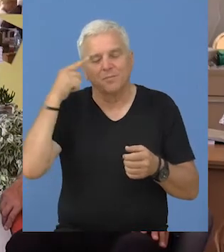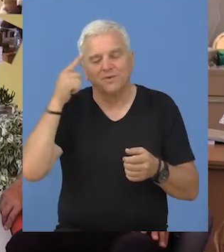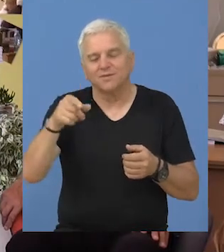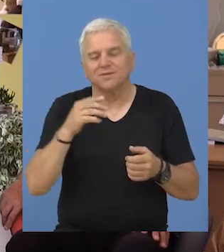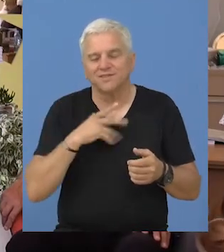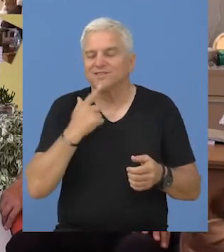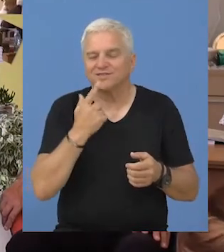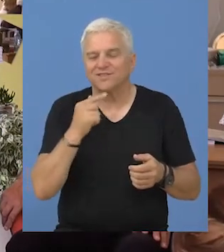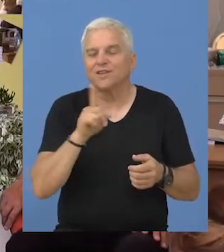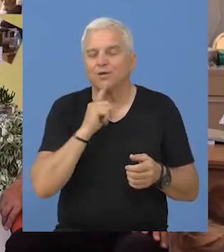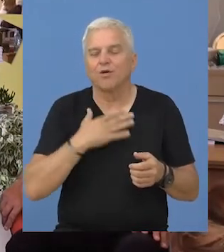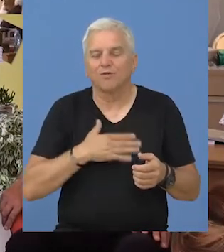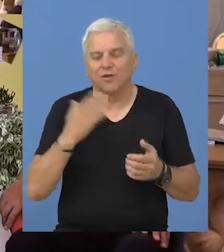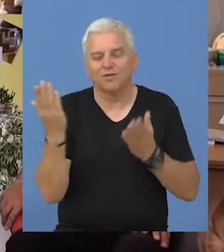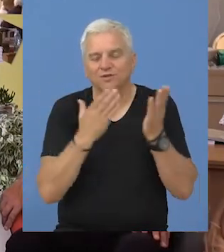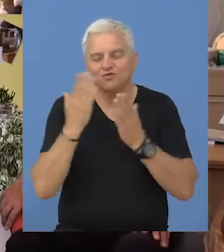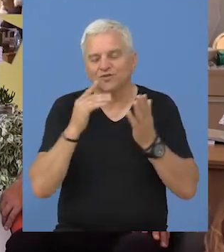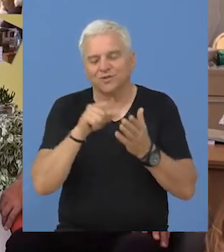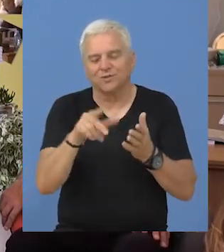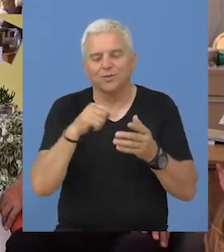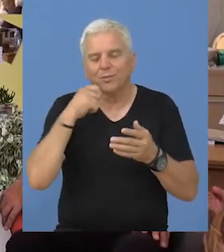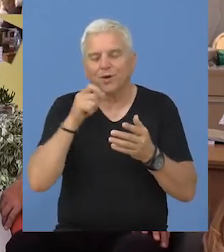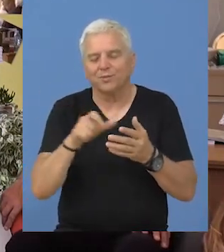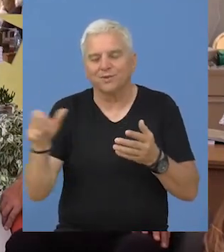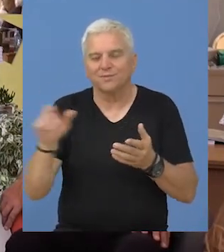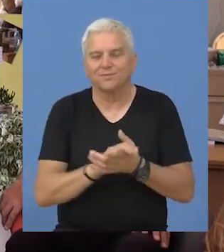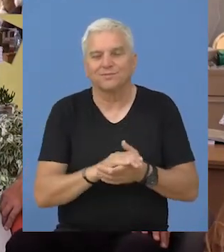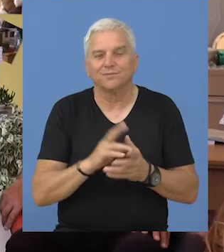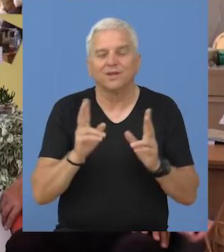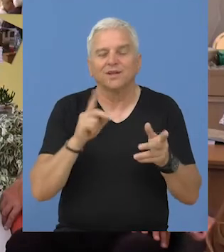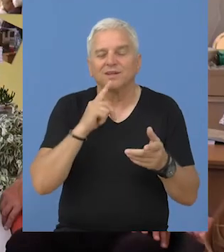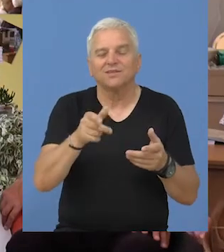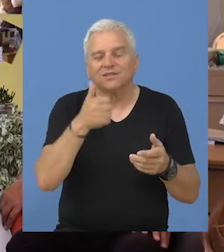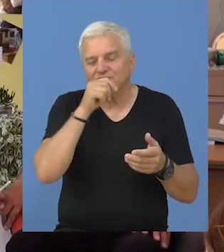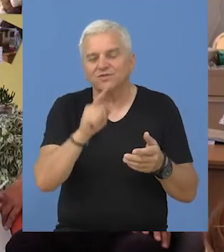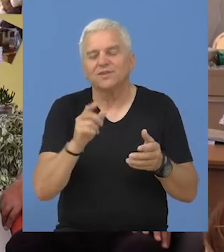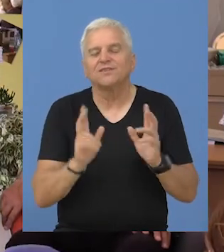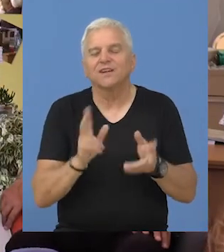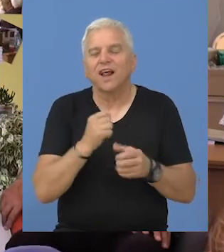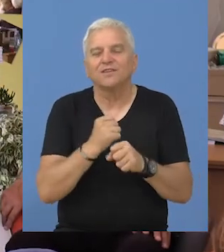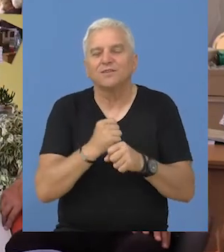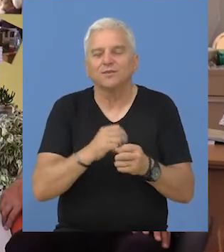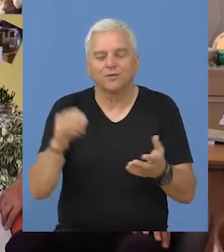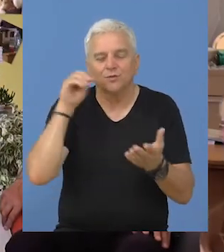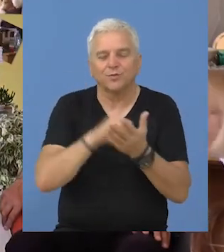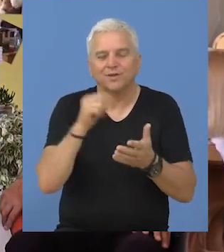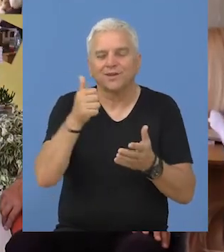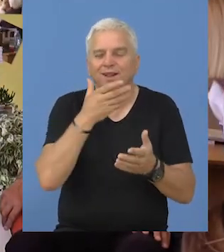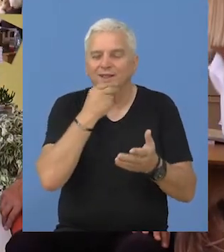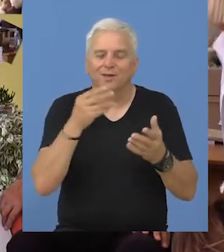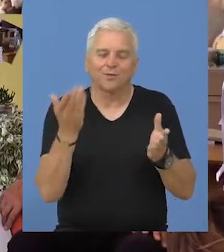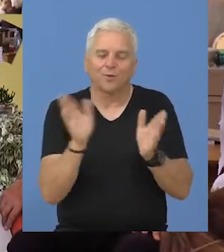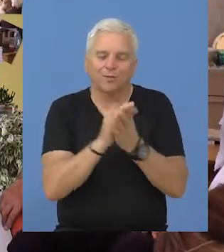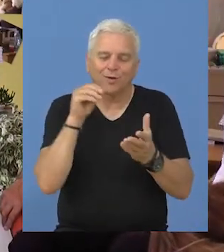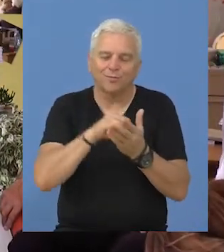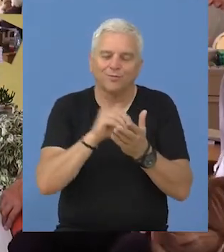svideti onima koji vole poezidu. A koja je to prosto vama znači, što će ta vaša dela biti uvek ovečina u ovom jednom lepom